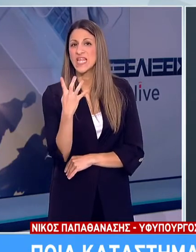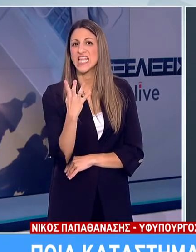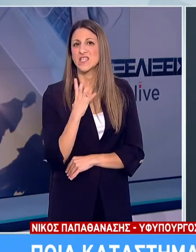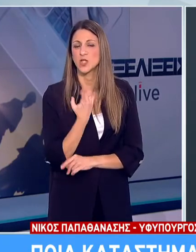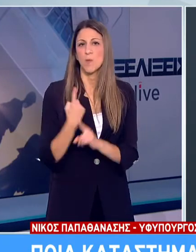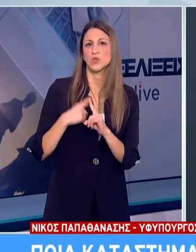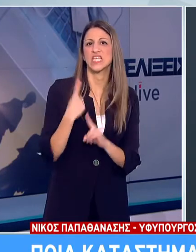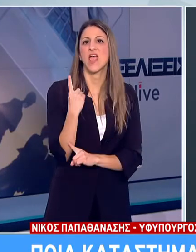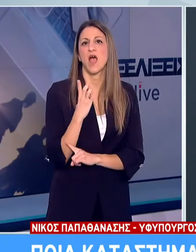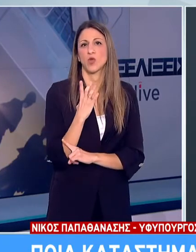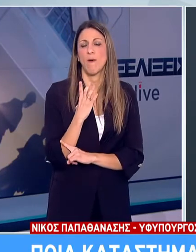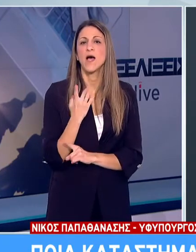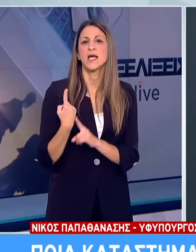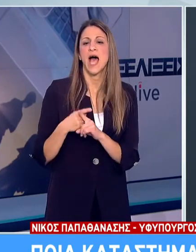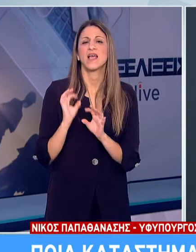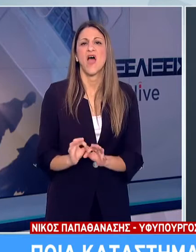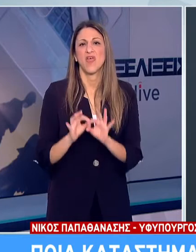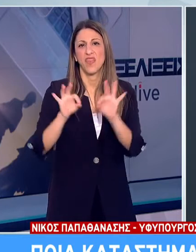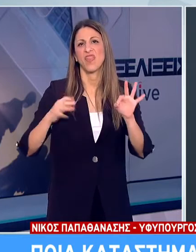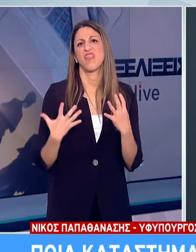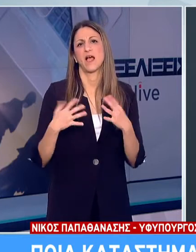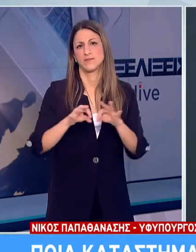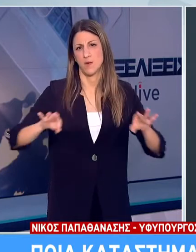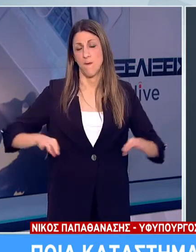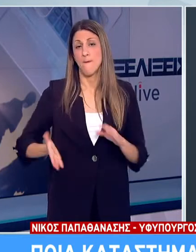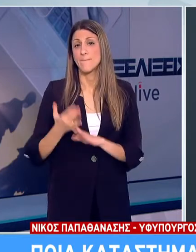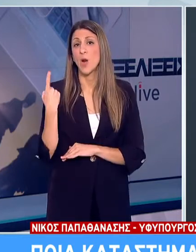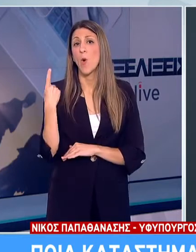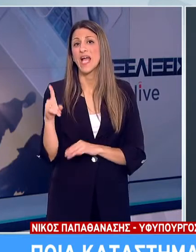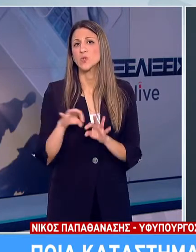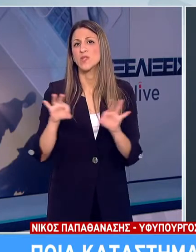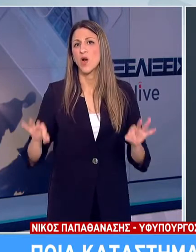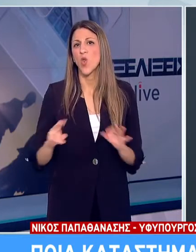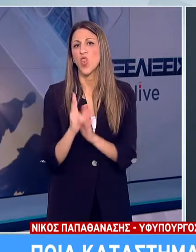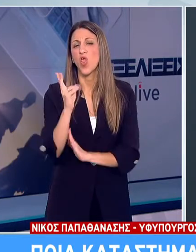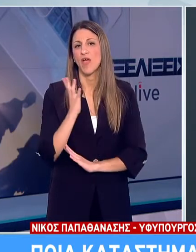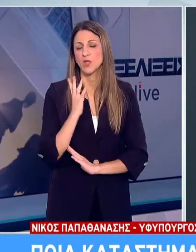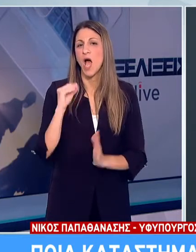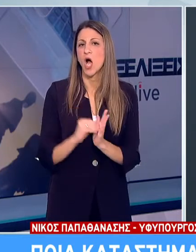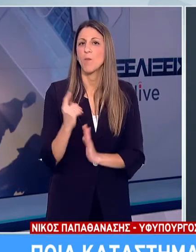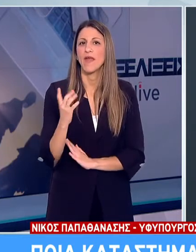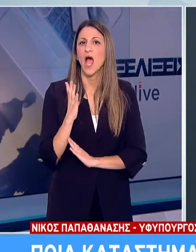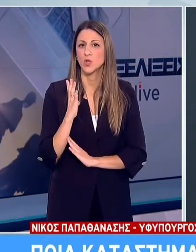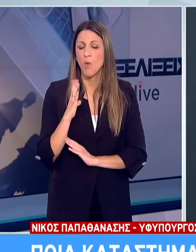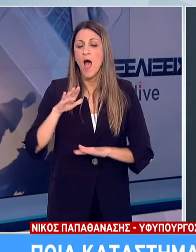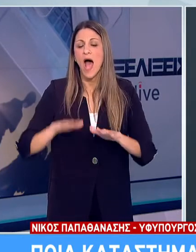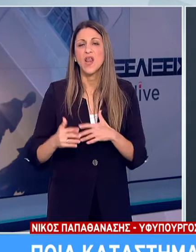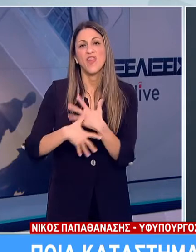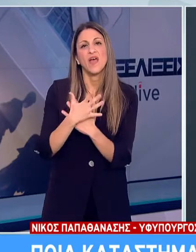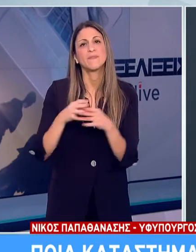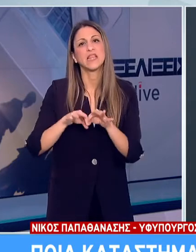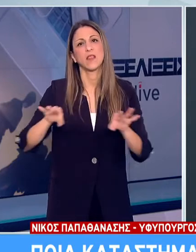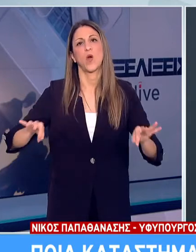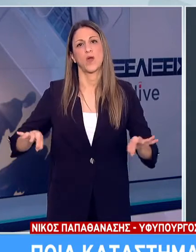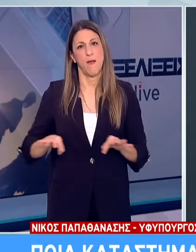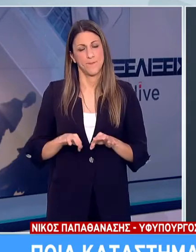άτομα συν ένα άτομο ανα 10 τετραγωνικά μέτρα. Άνω των 100 τετραγωνικών μέτρων, 12 άτομα συν ένα άτομο ανα 15 τετραγωνικά